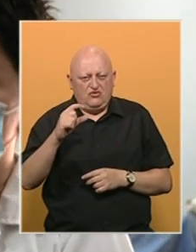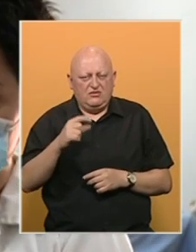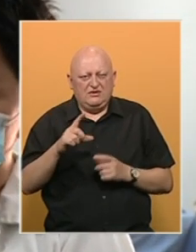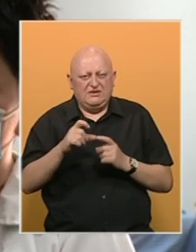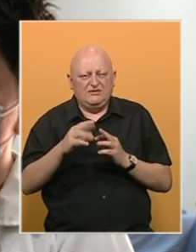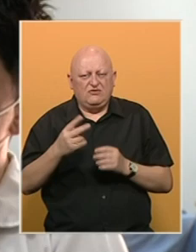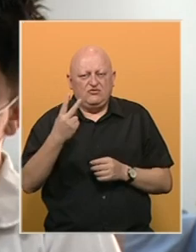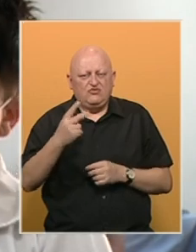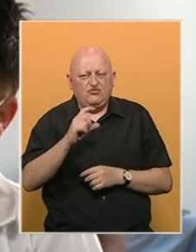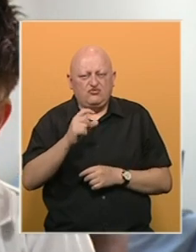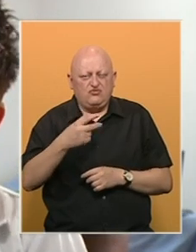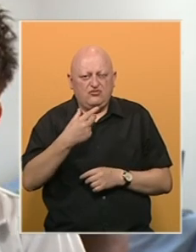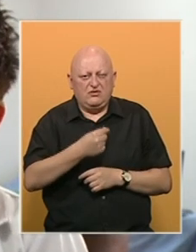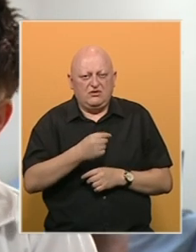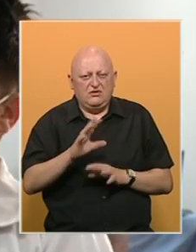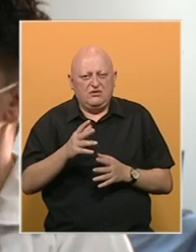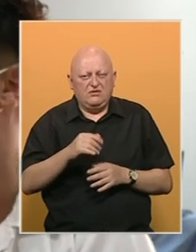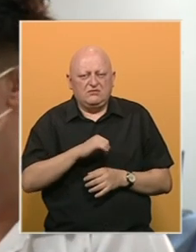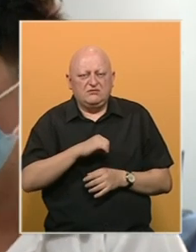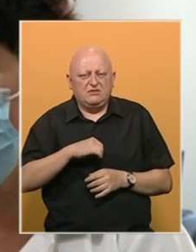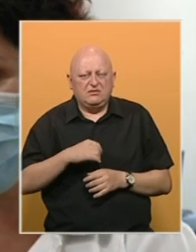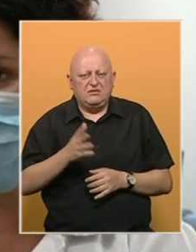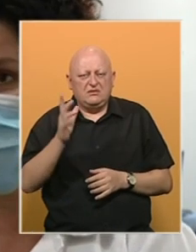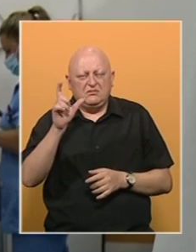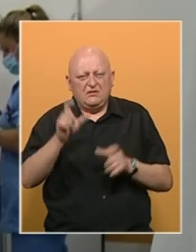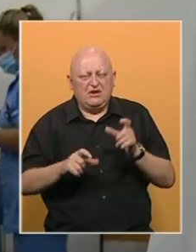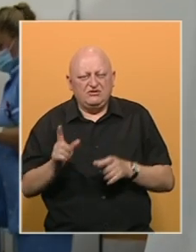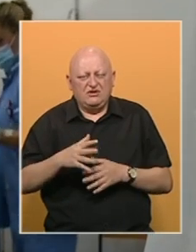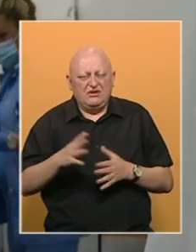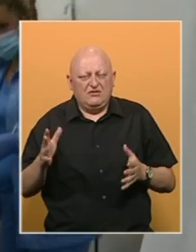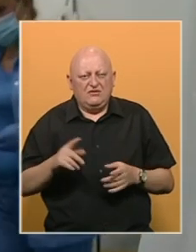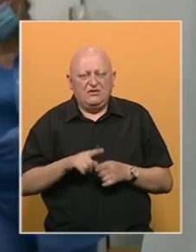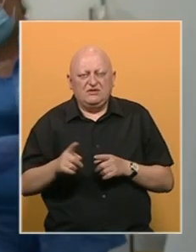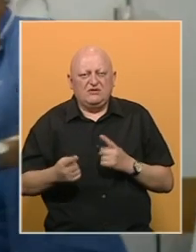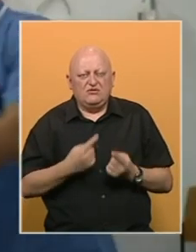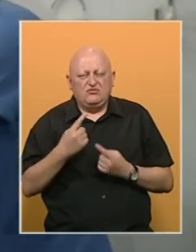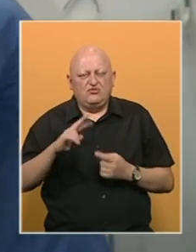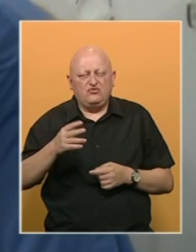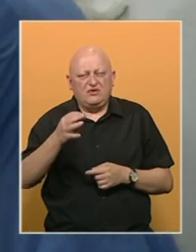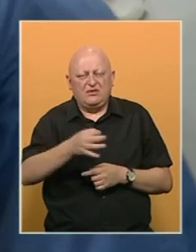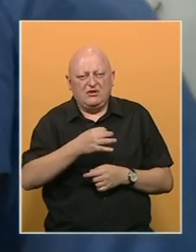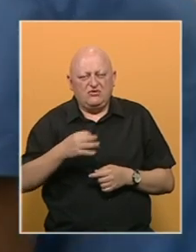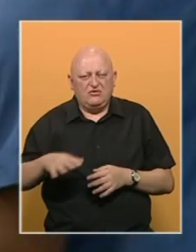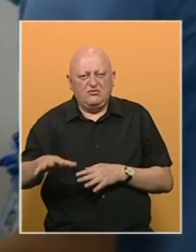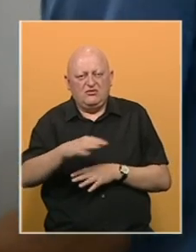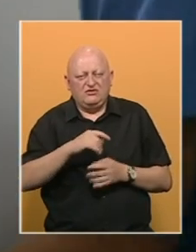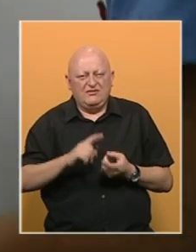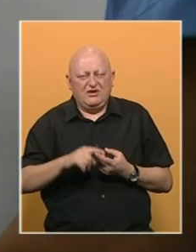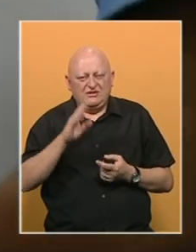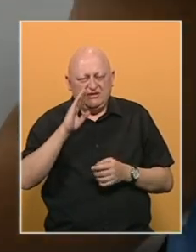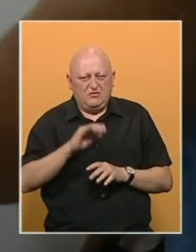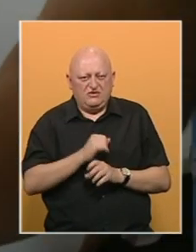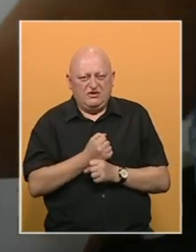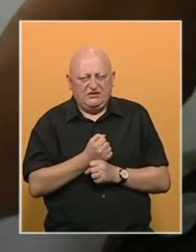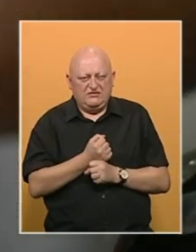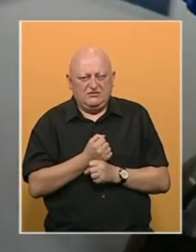Sinofarm za drugu dozu, ali baš nešto zainteresovanost građana nije velika. Slična situacija je i u drugim kantonima na području Federacije Bosne i